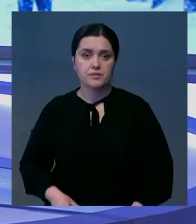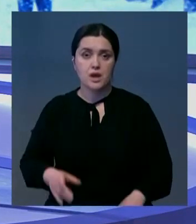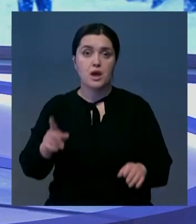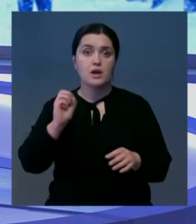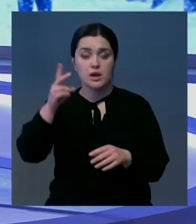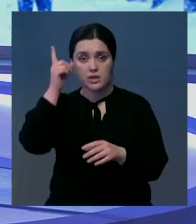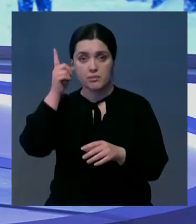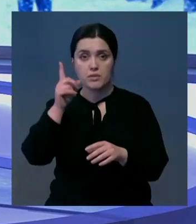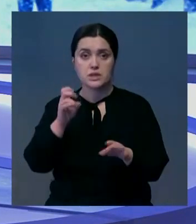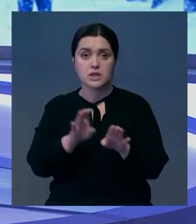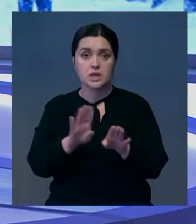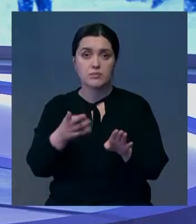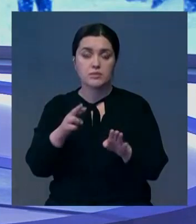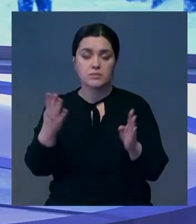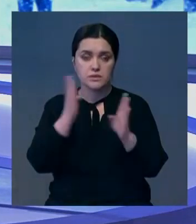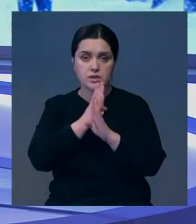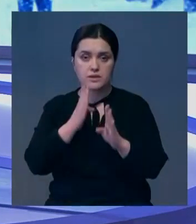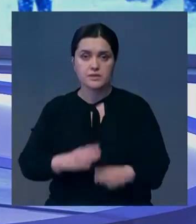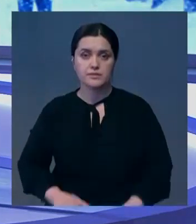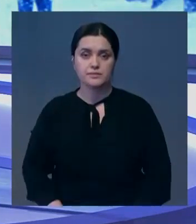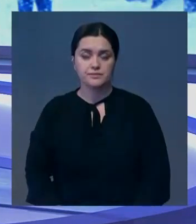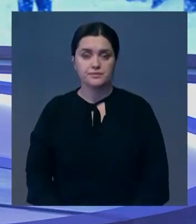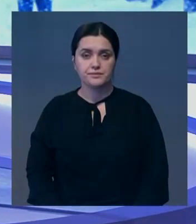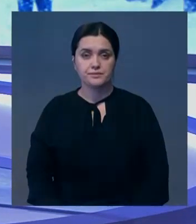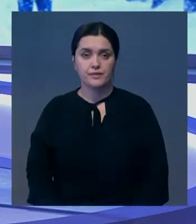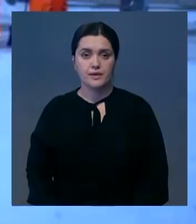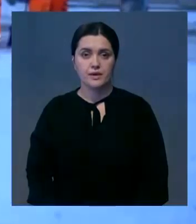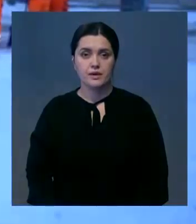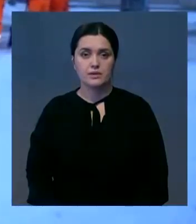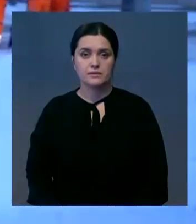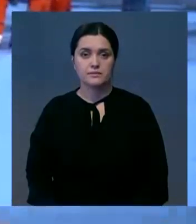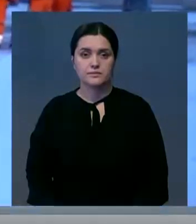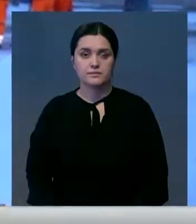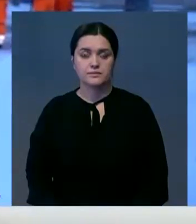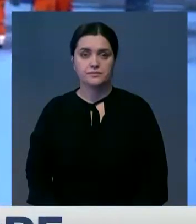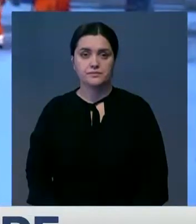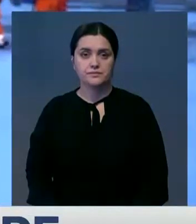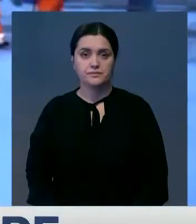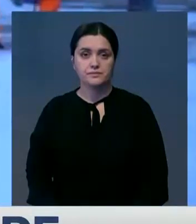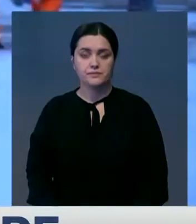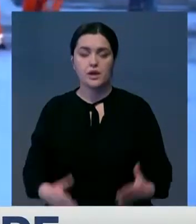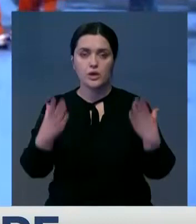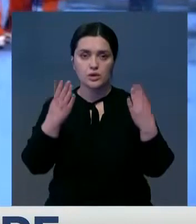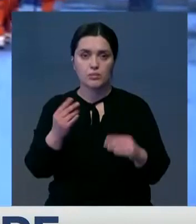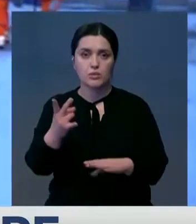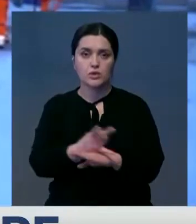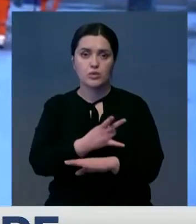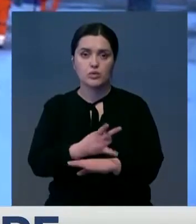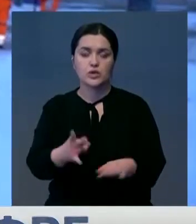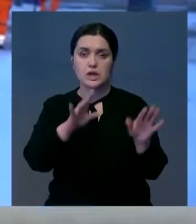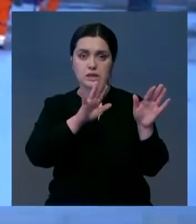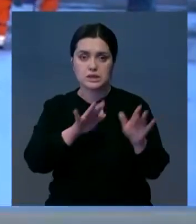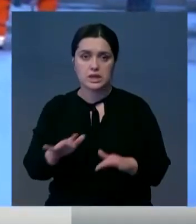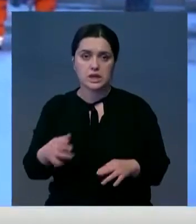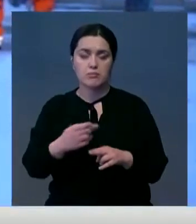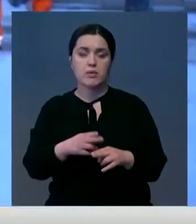расскажет, как немцы справляются с нетипичной для них погодой. И днем, и ночью снег в Берлине